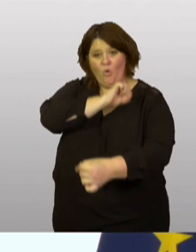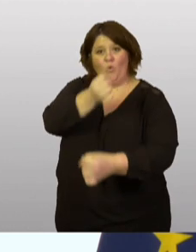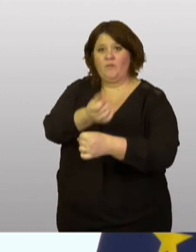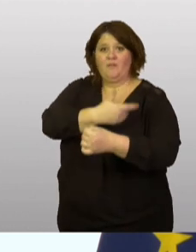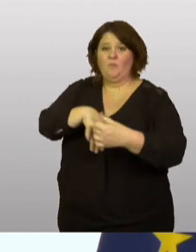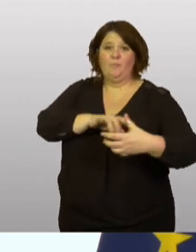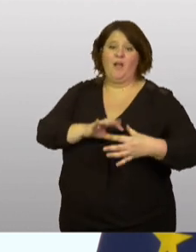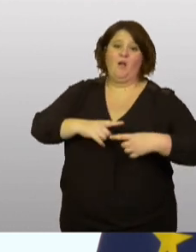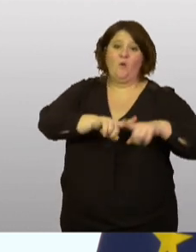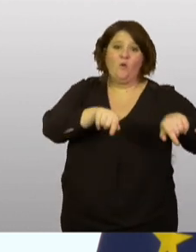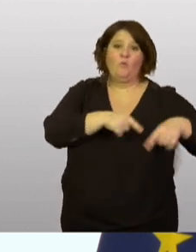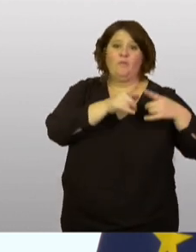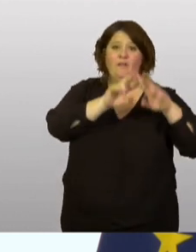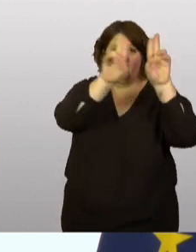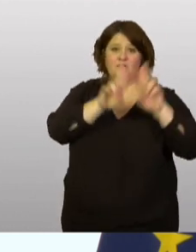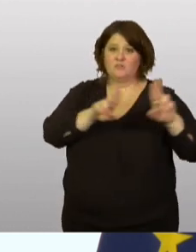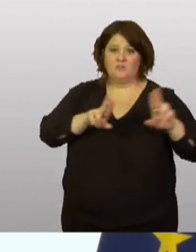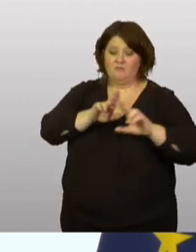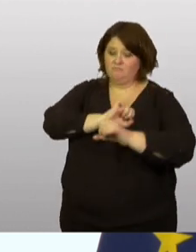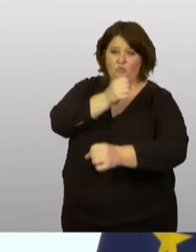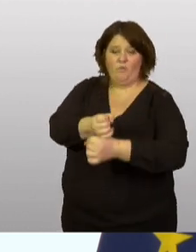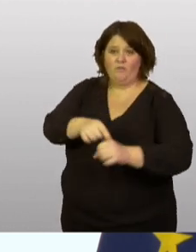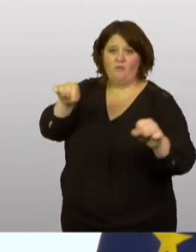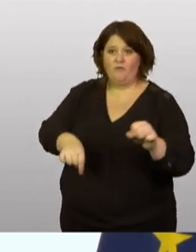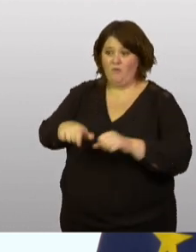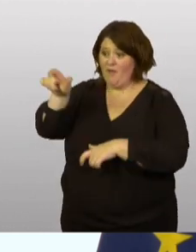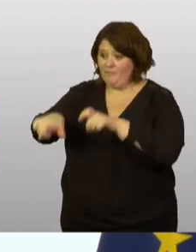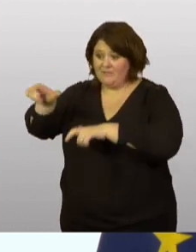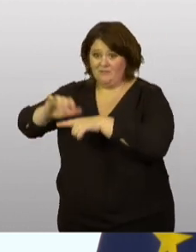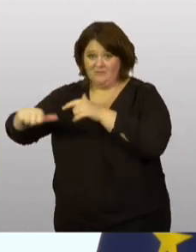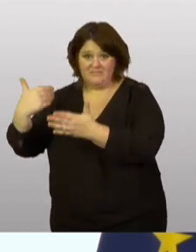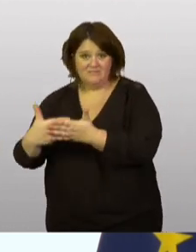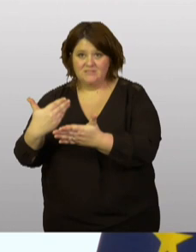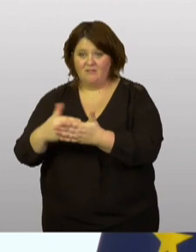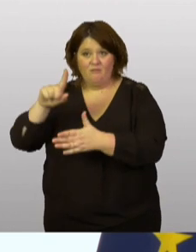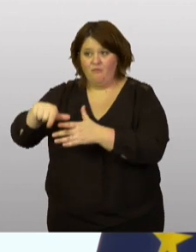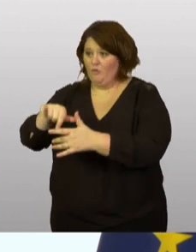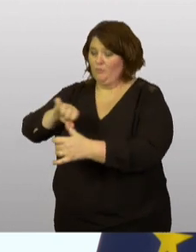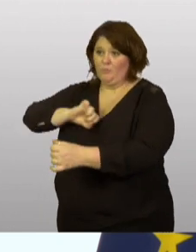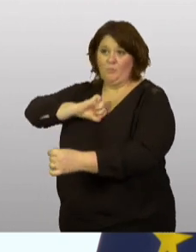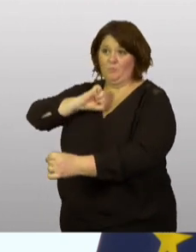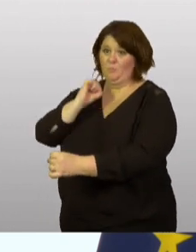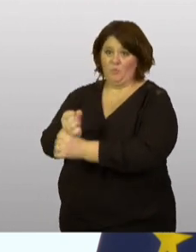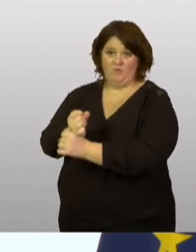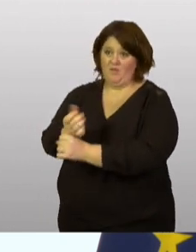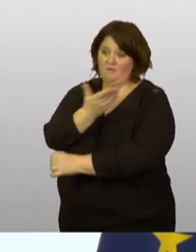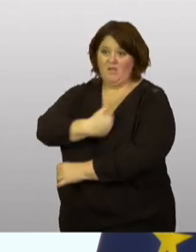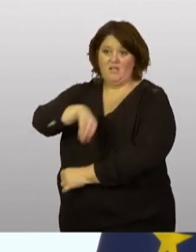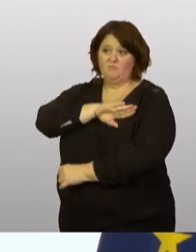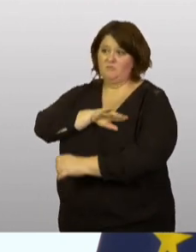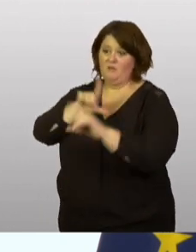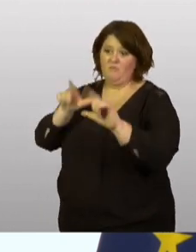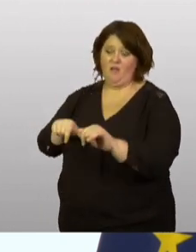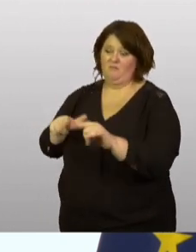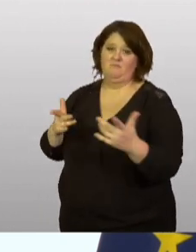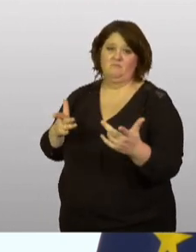communauté internationale et les exécuteurs doivent être responsables et